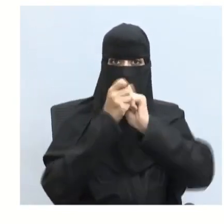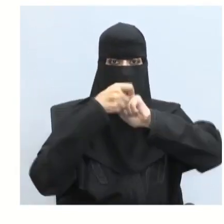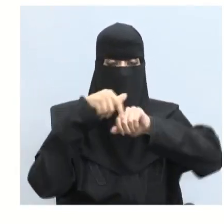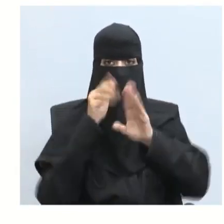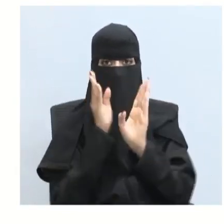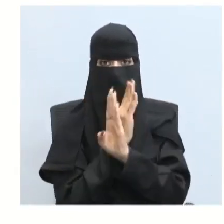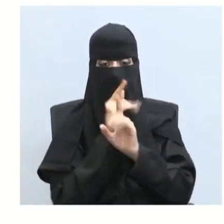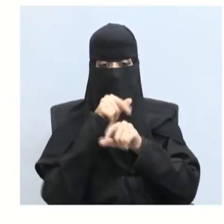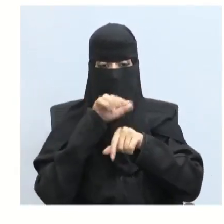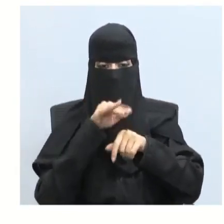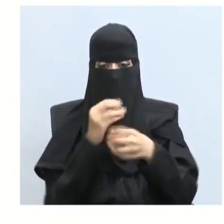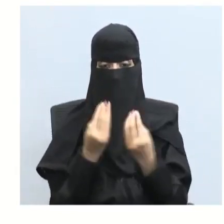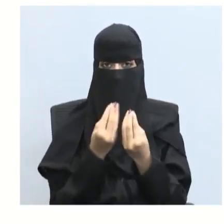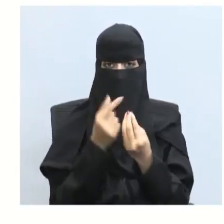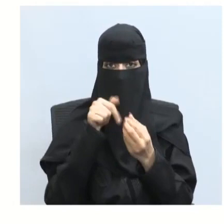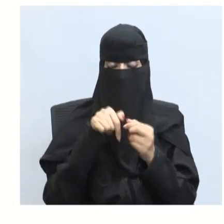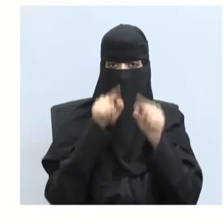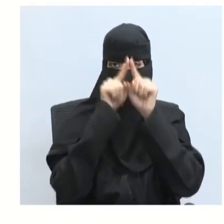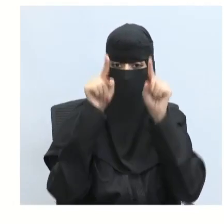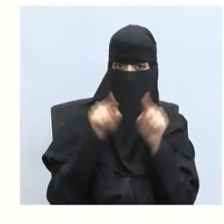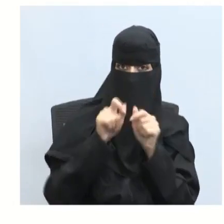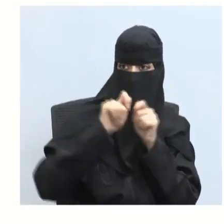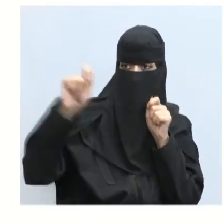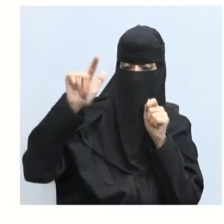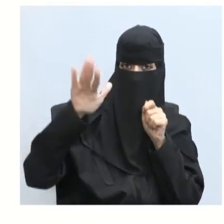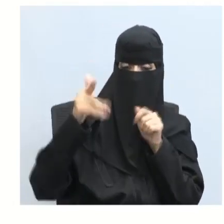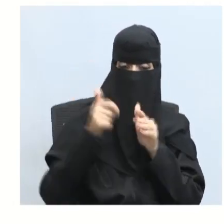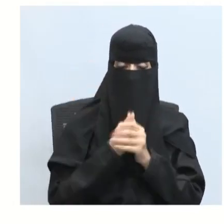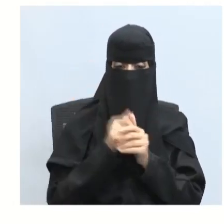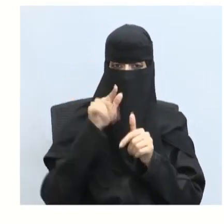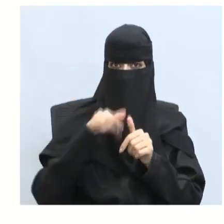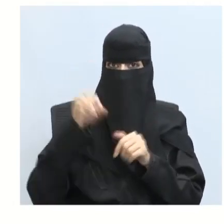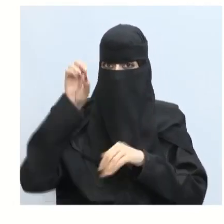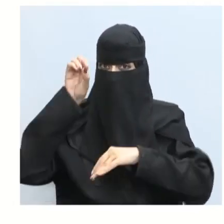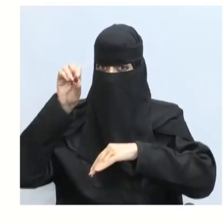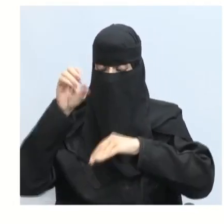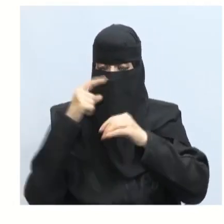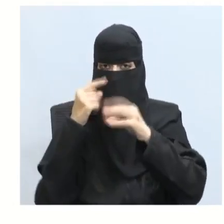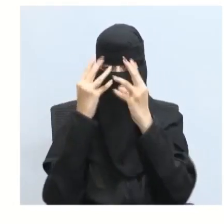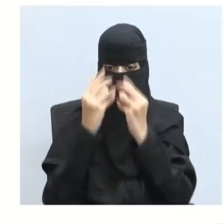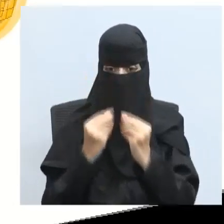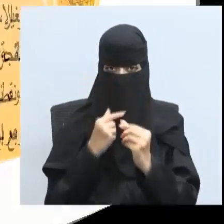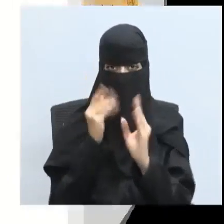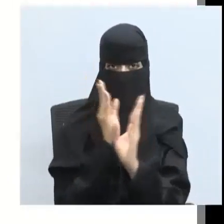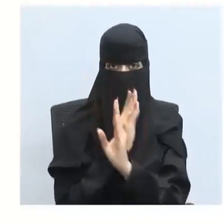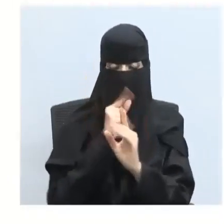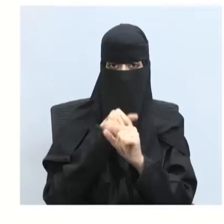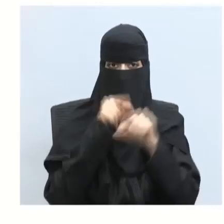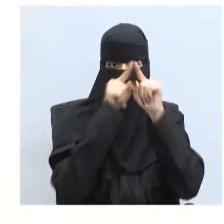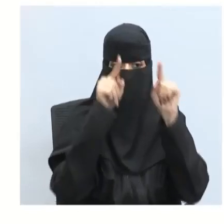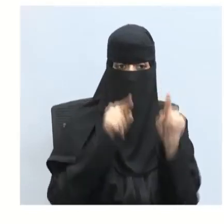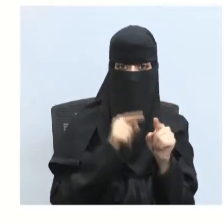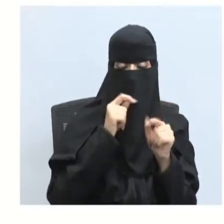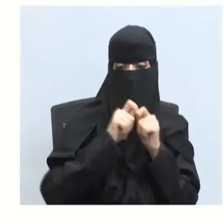عكسيا مع مربع البعد عنه إذن إي تتناسب عكسيا مع مربع